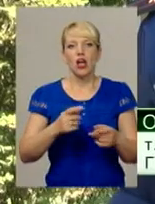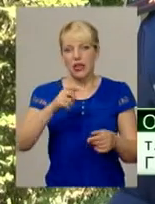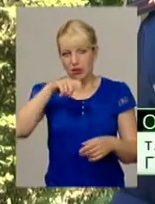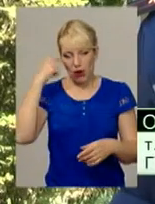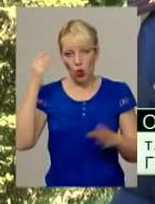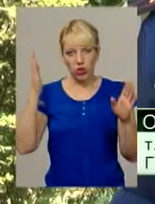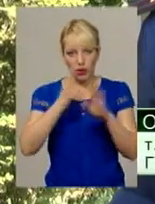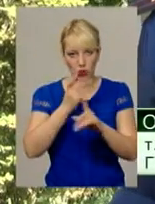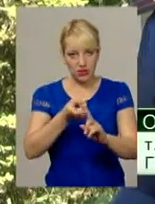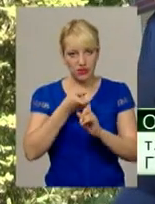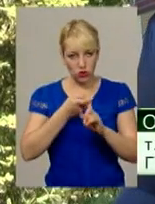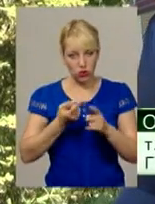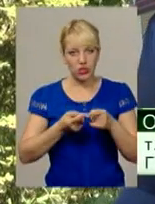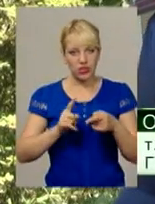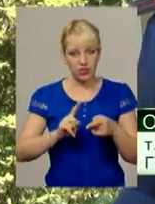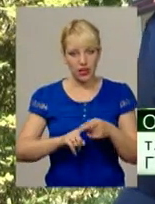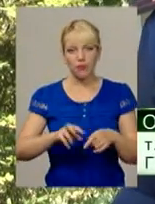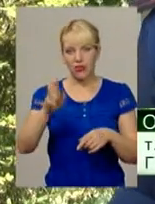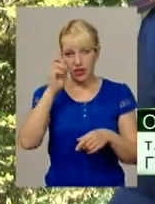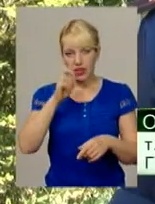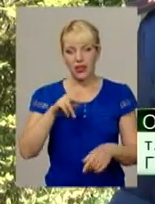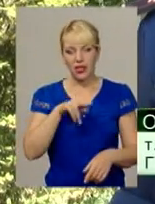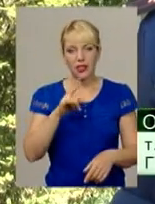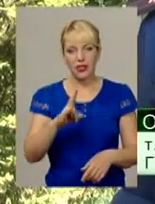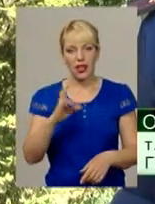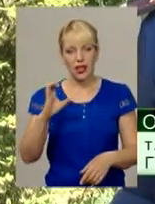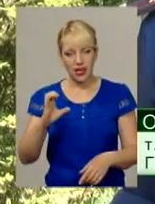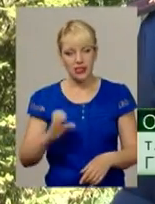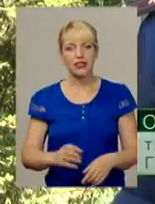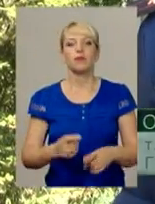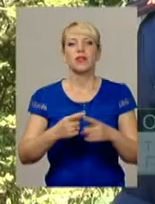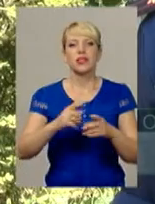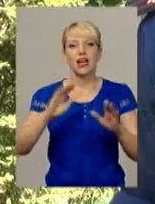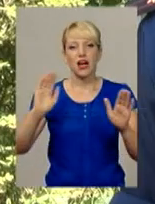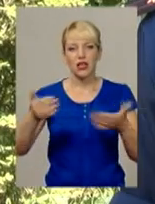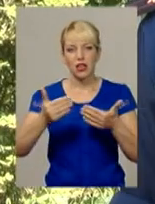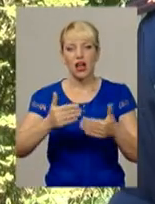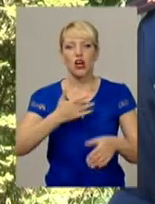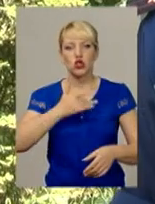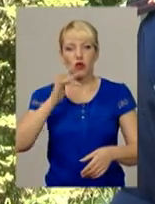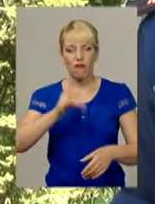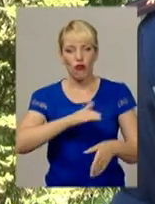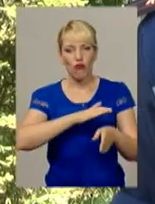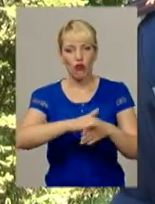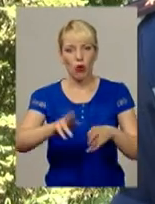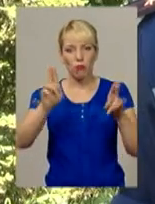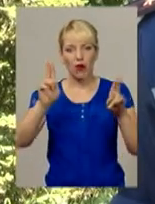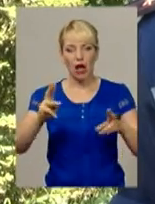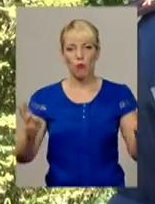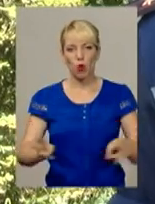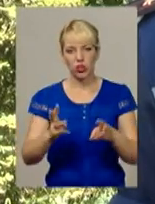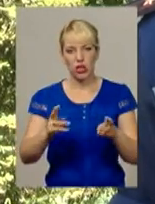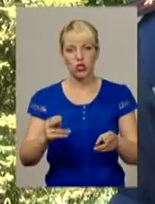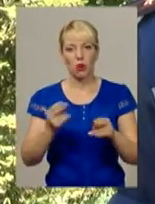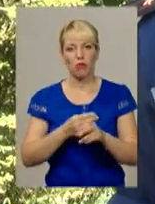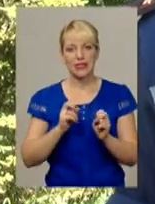надзвичайних ситуацій у Хмельницькій області закликає громадян суворо дотримуватись правил пожежної безпеки поблизу лісових масивів та